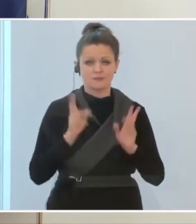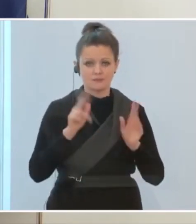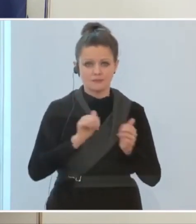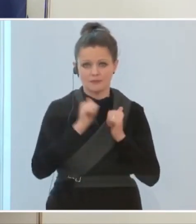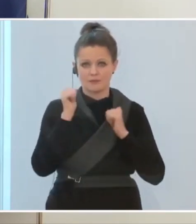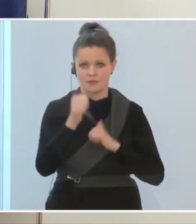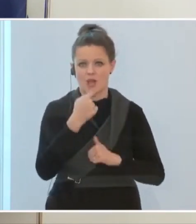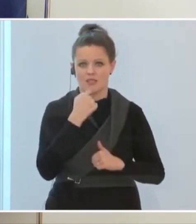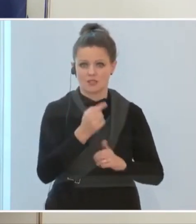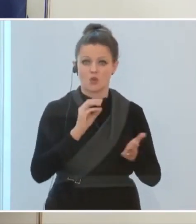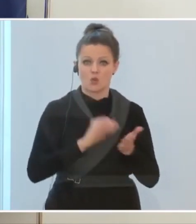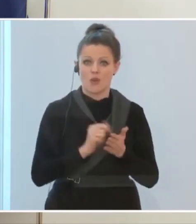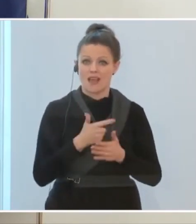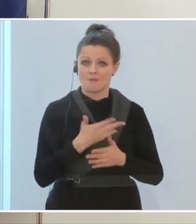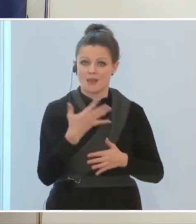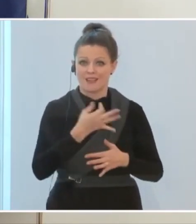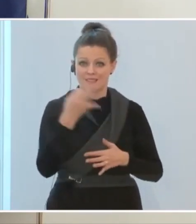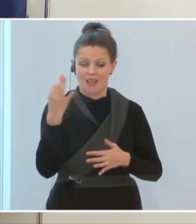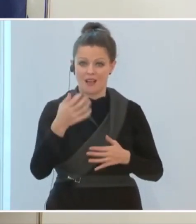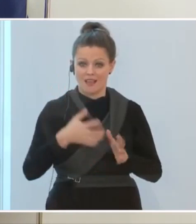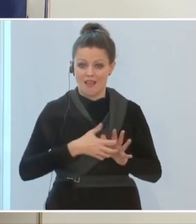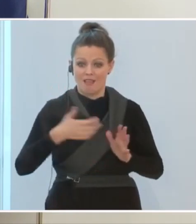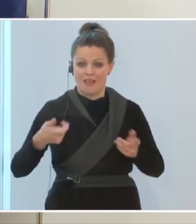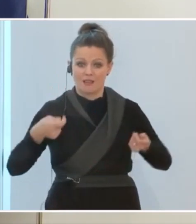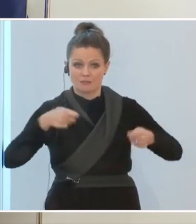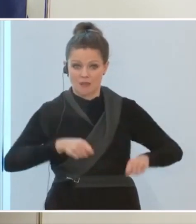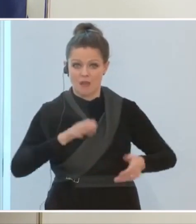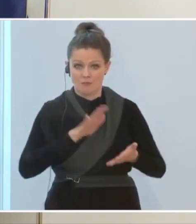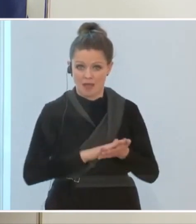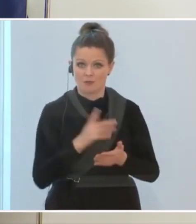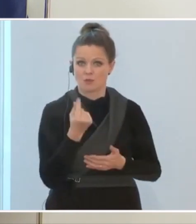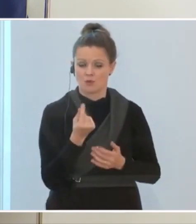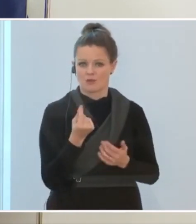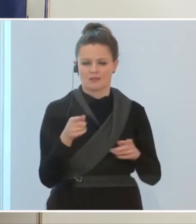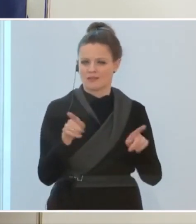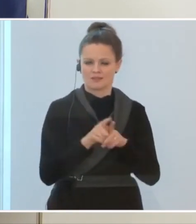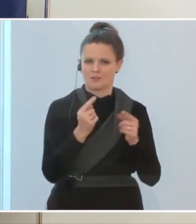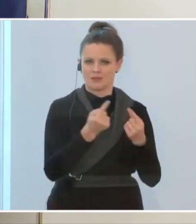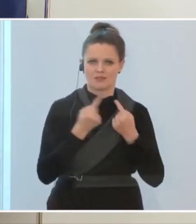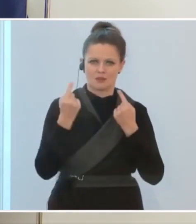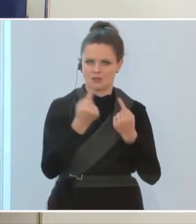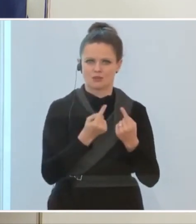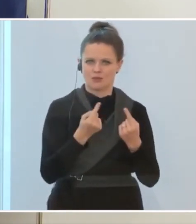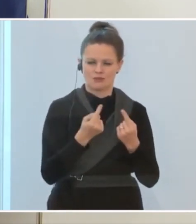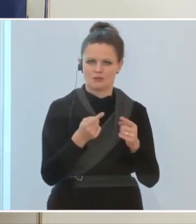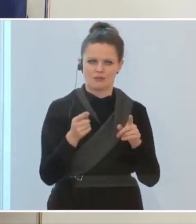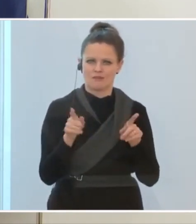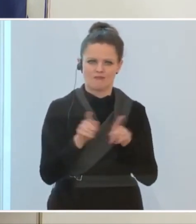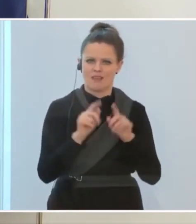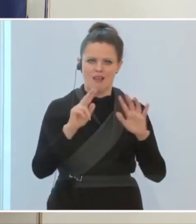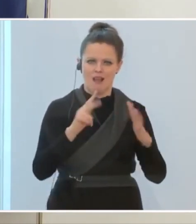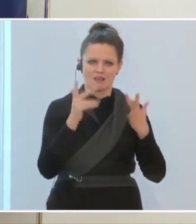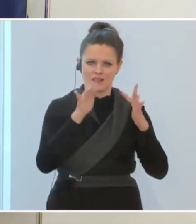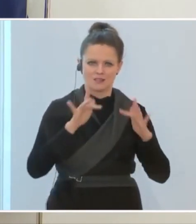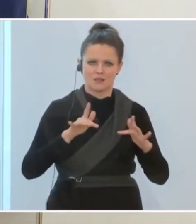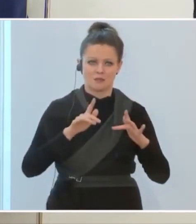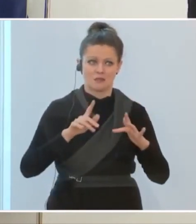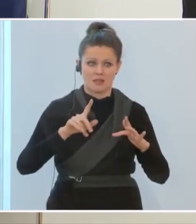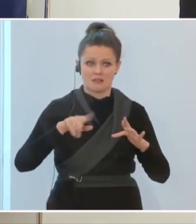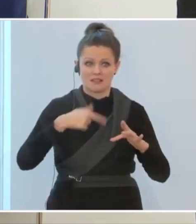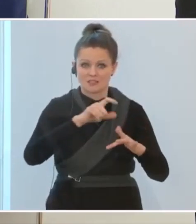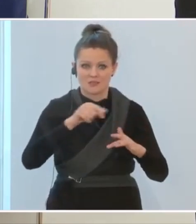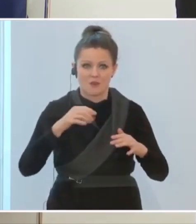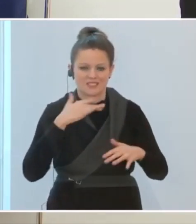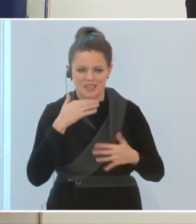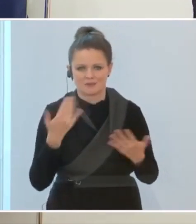jetzt noch ein paar Tage länger geschlossen halten würden, dann hätten wir dieselbe Situation, die wir vielleicht am 8. Dezember haben, am kommenden Samstag.